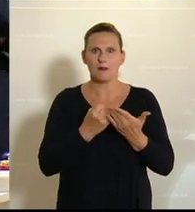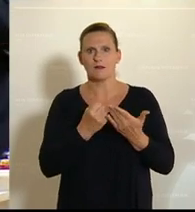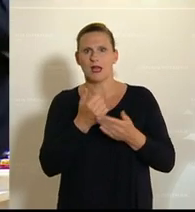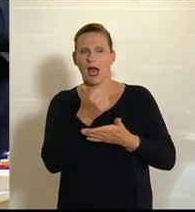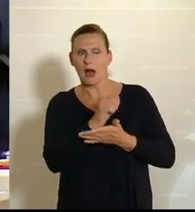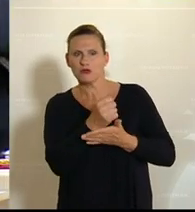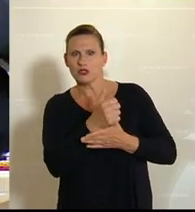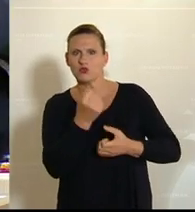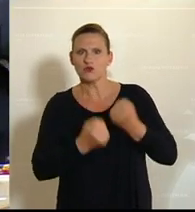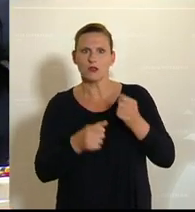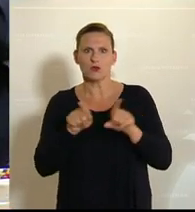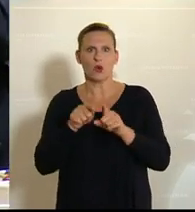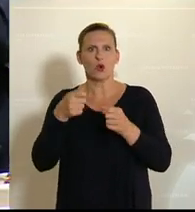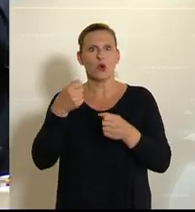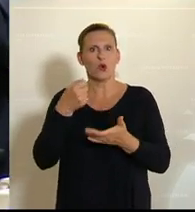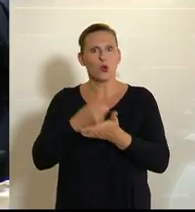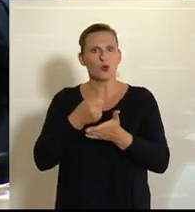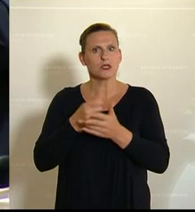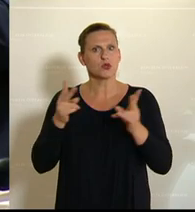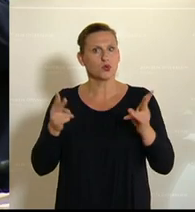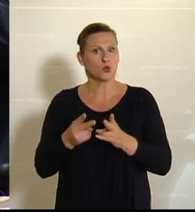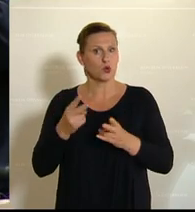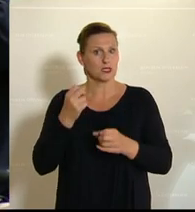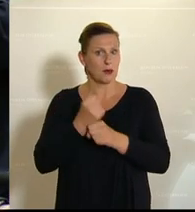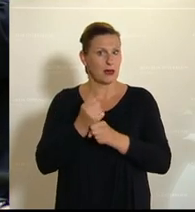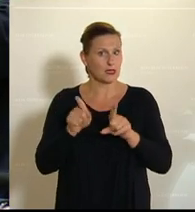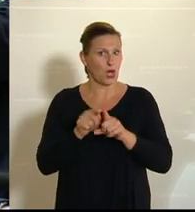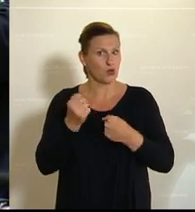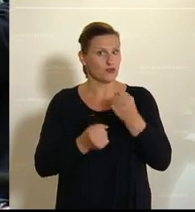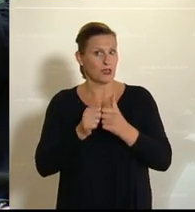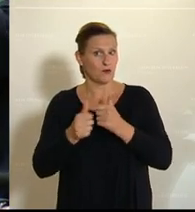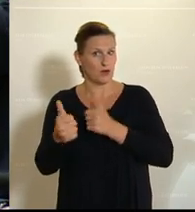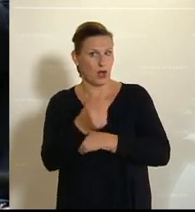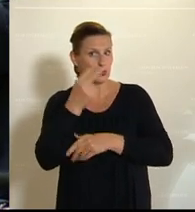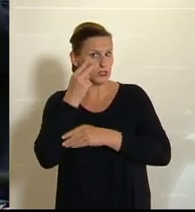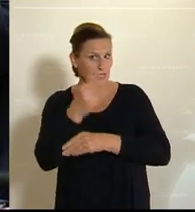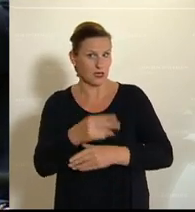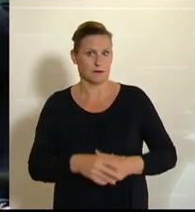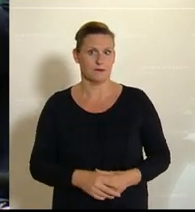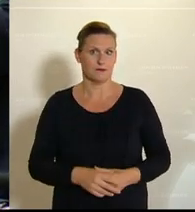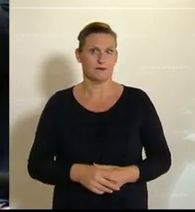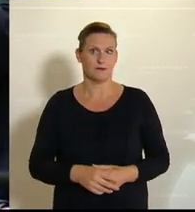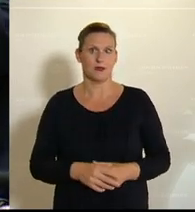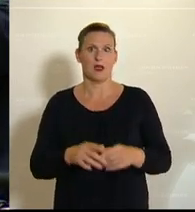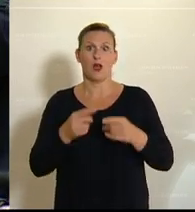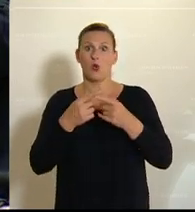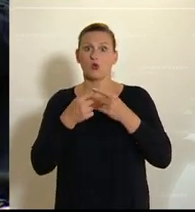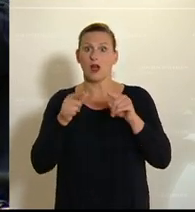und auch die Kosten für die Kurzarbeit nicht. Christoph Badl. Ein weiterer Experte, Ex-Budgetchef